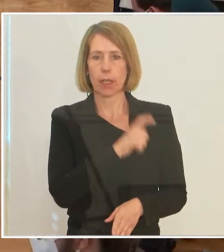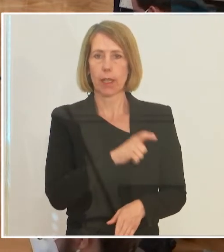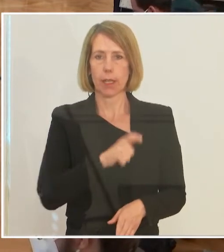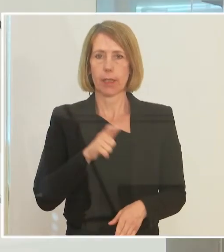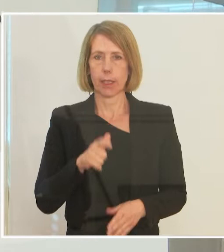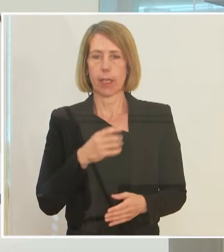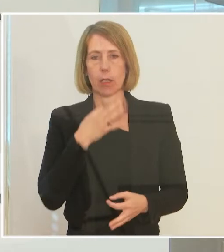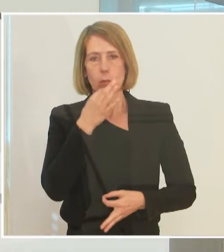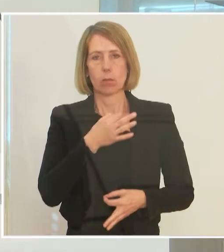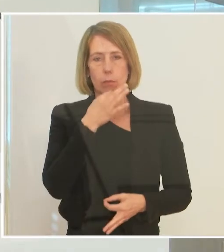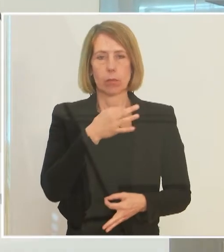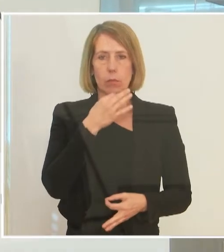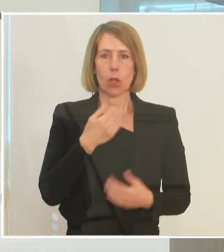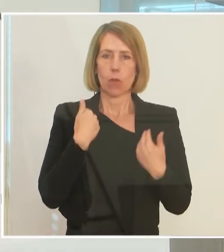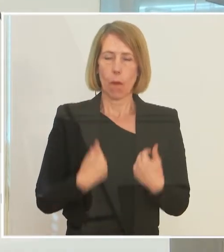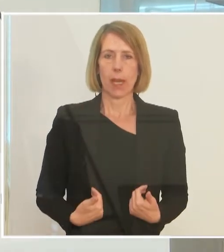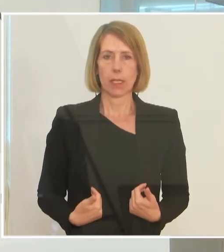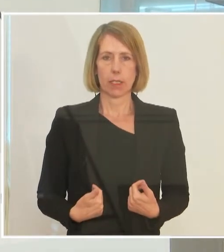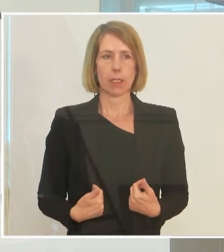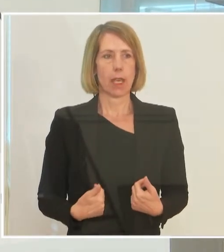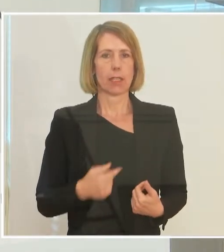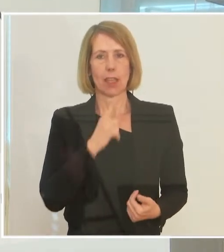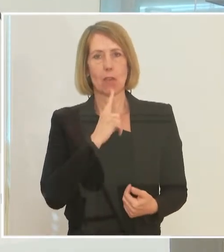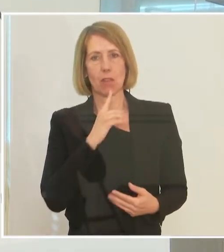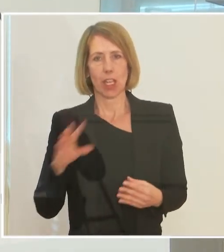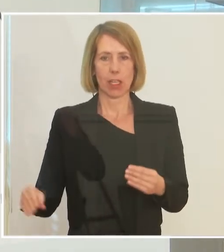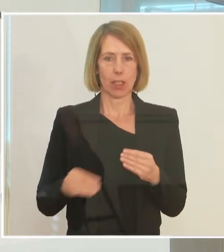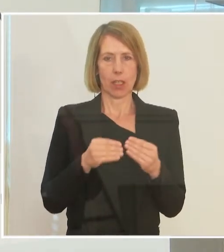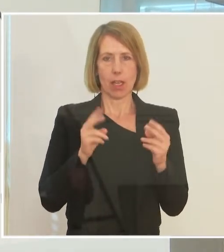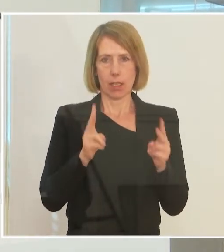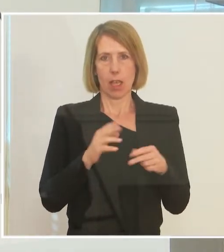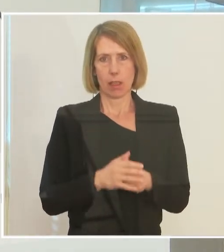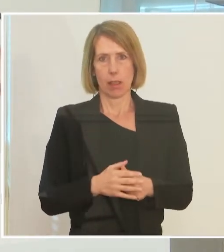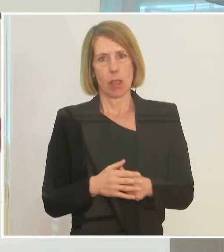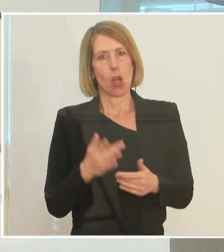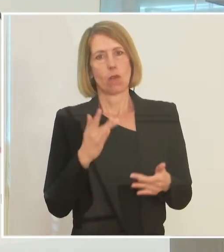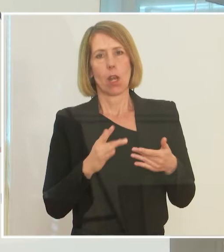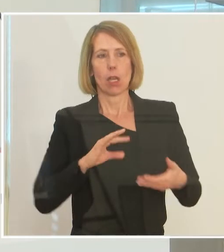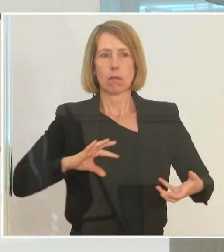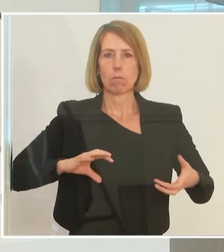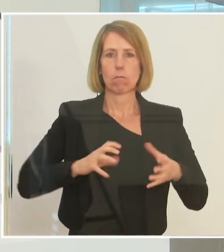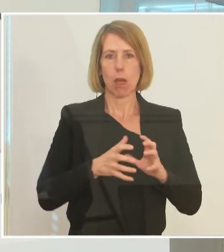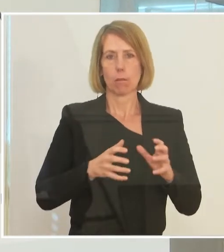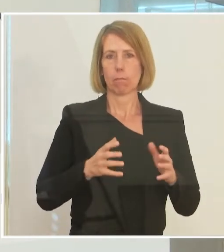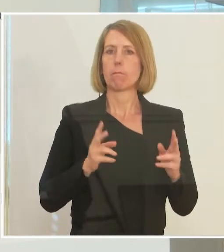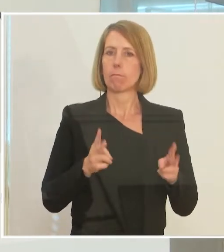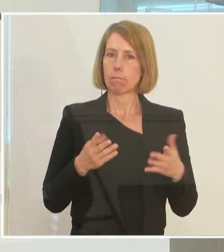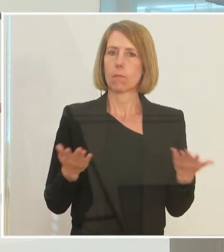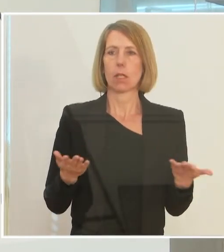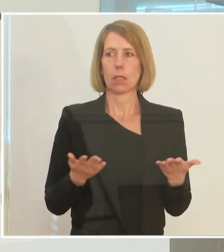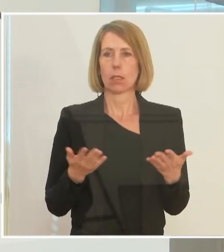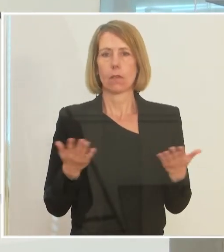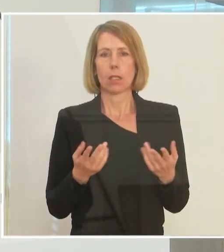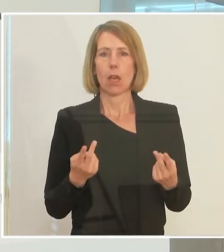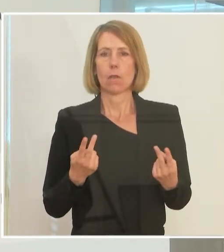sozusagen gibt es von meiner Seite dem wenig hinzuzufügen, vielleicht noch einmal zusammenfassend, was die